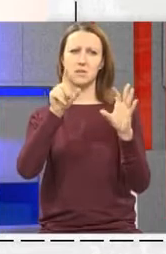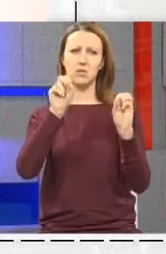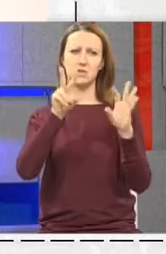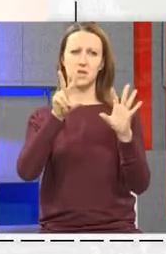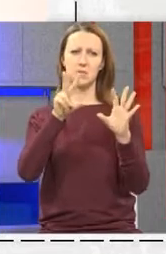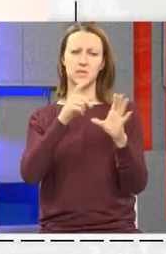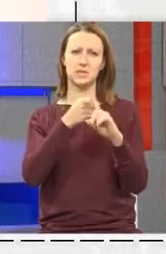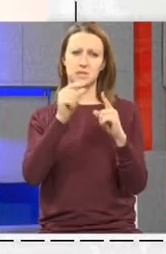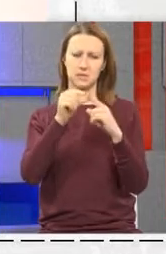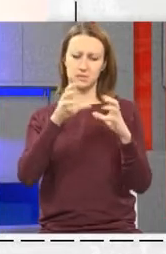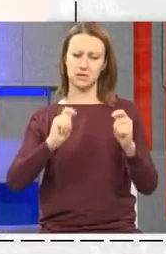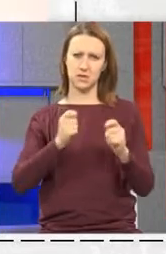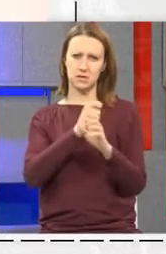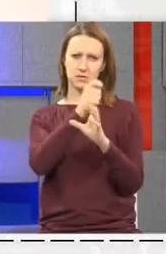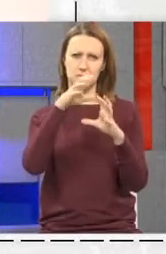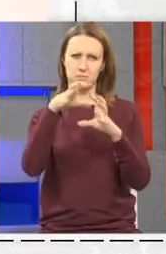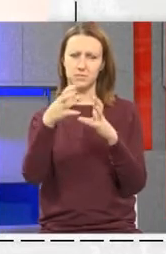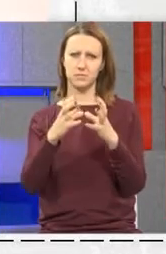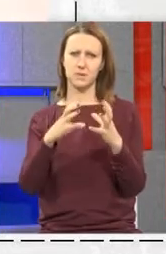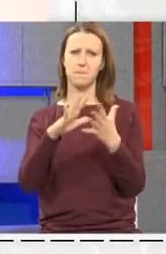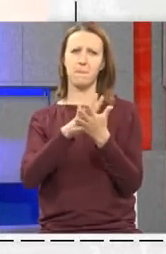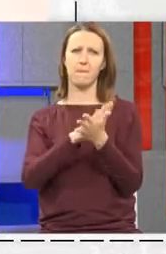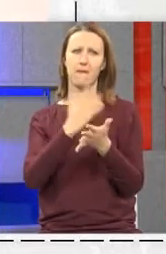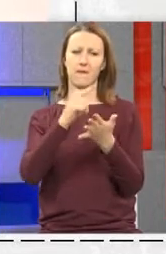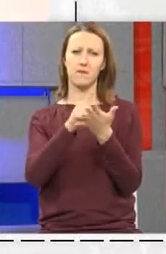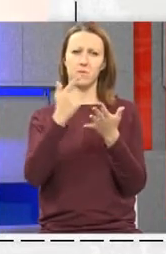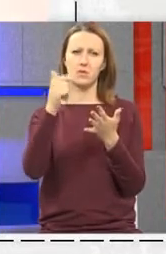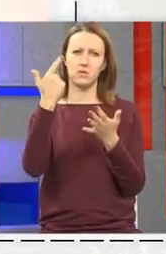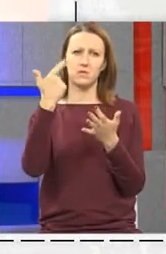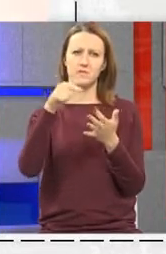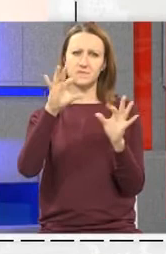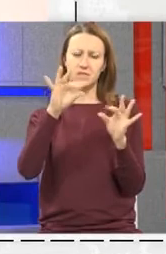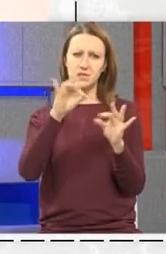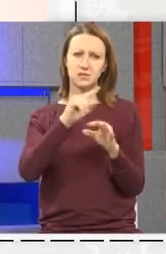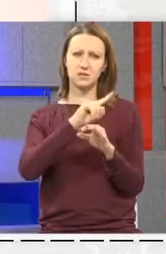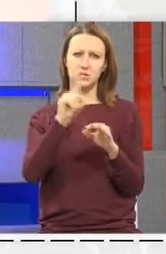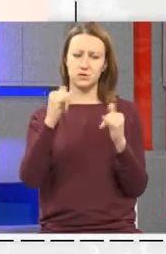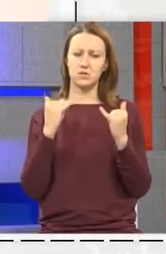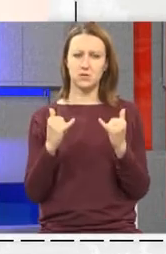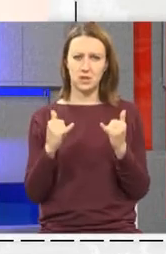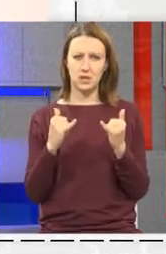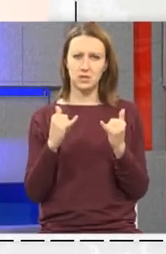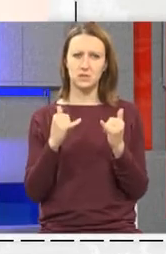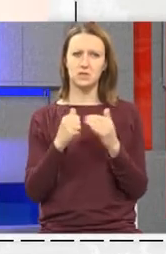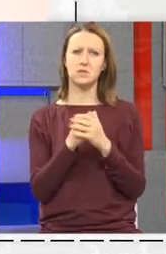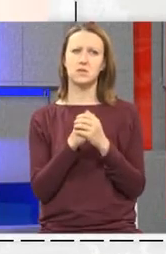-18 kipova Nastalimo razdoblju Od 2010. do danas